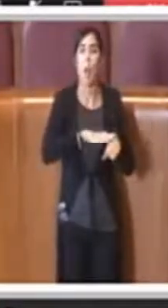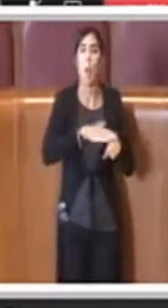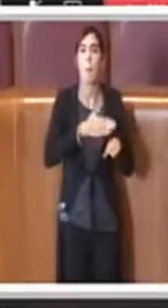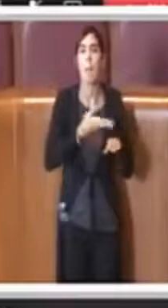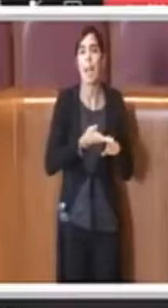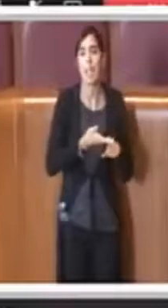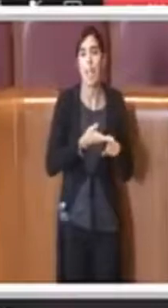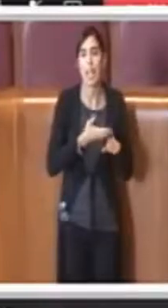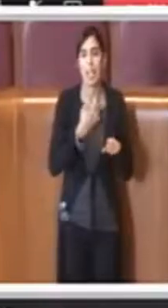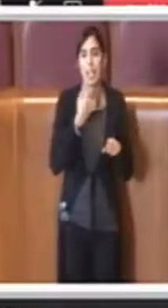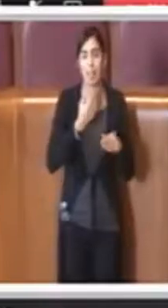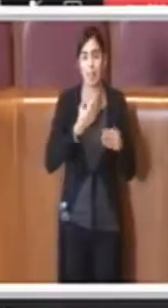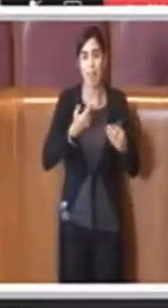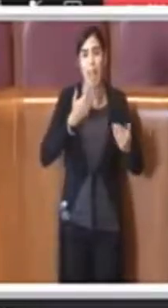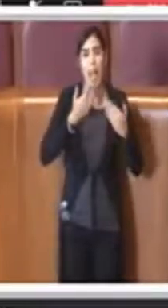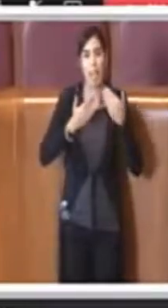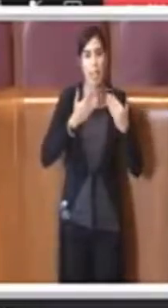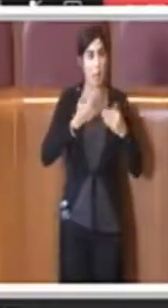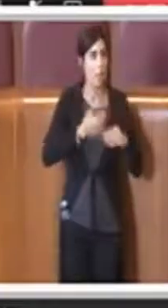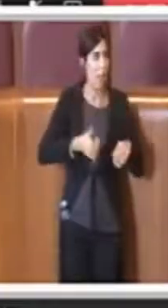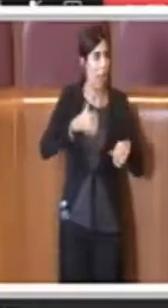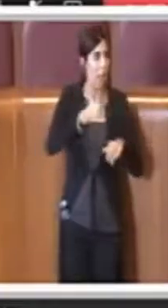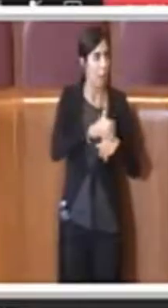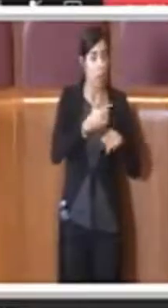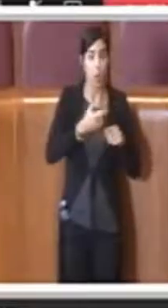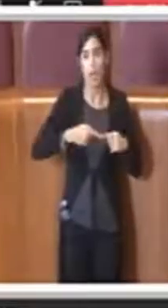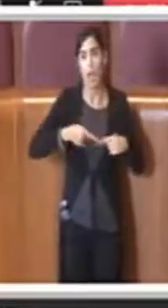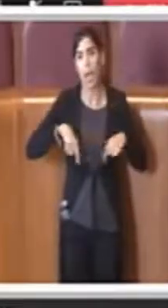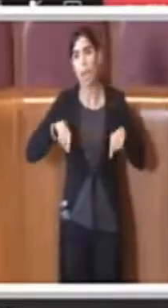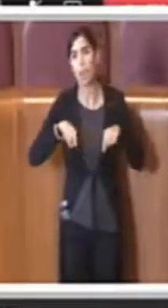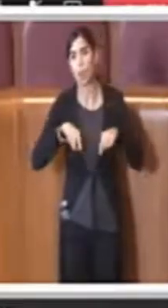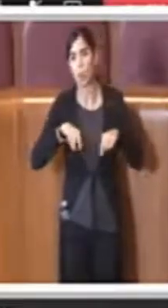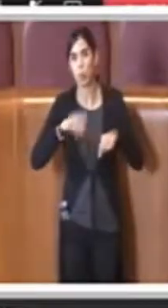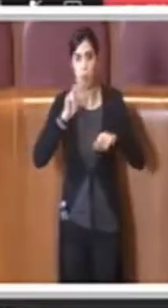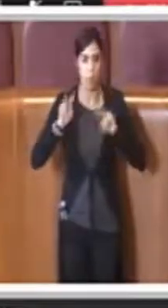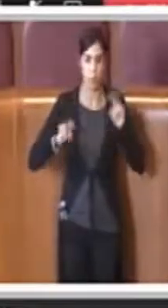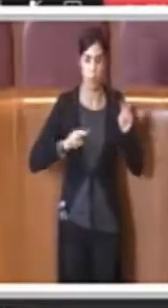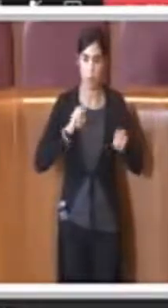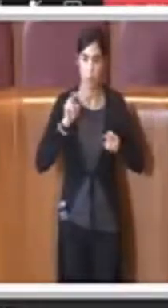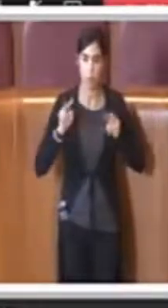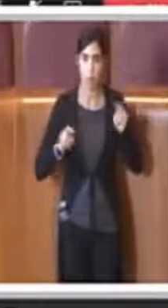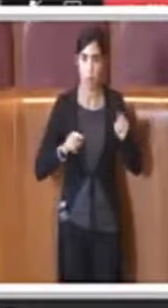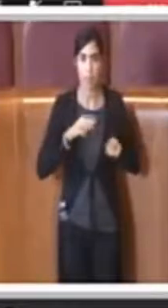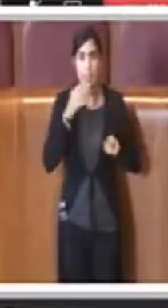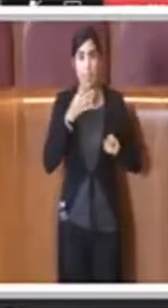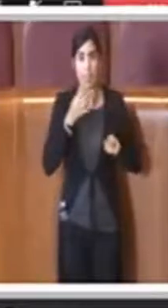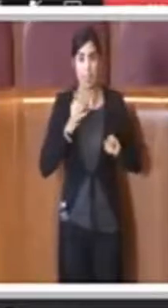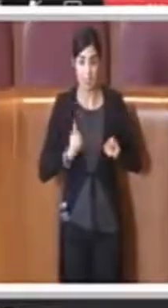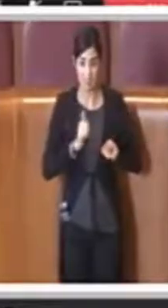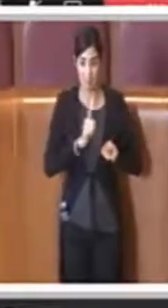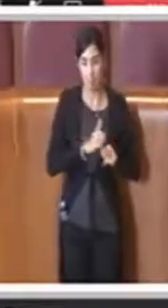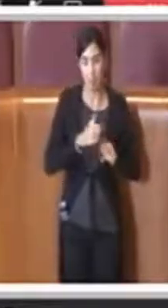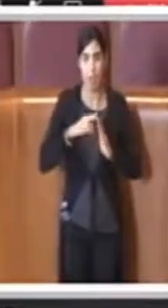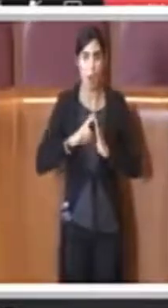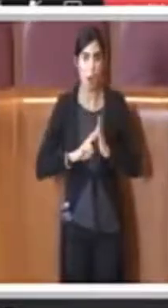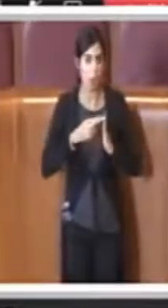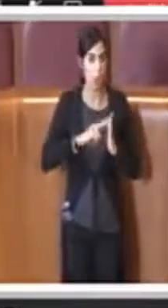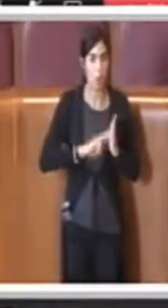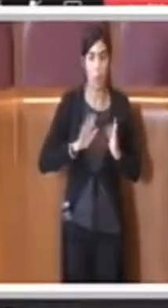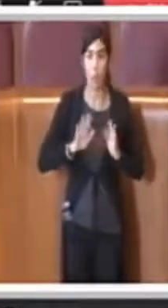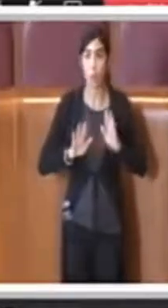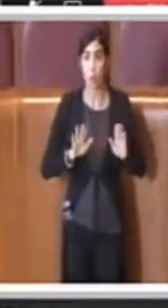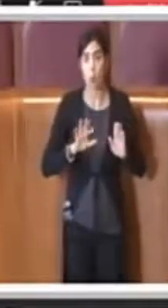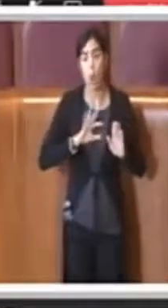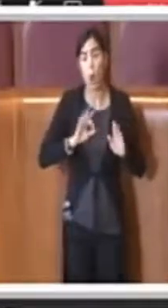da parte dell'Assemblea Capitolina e dell'Aggiunta, quindi nei rispettivi regolamenti o comunque secondo le norme